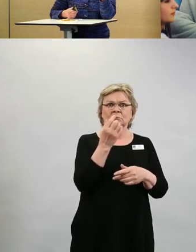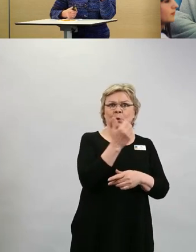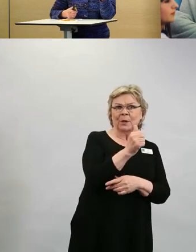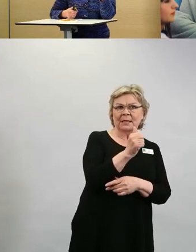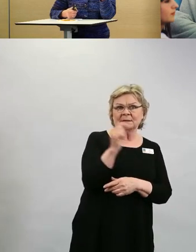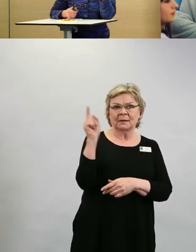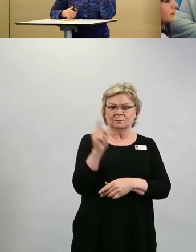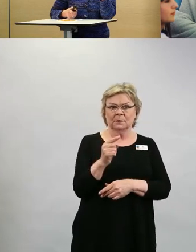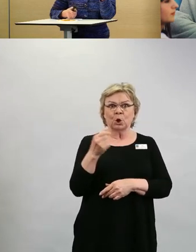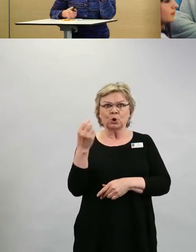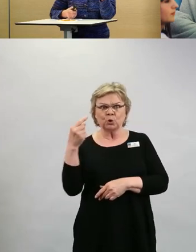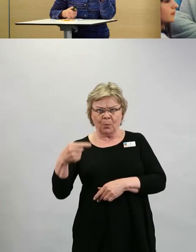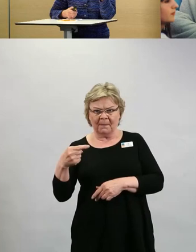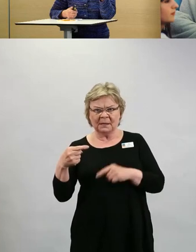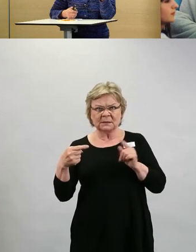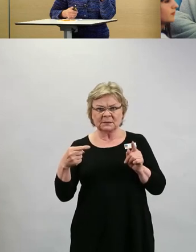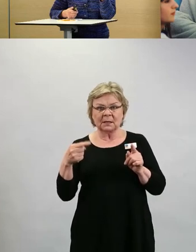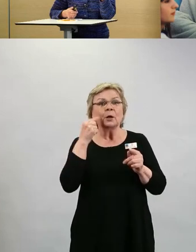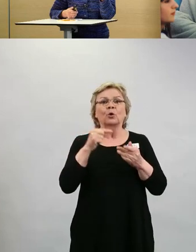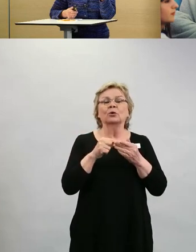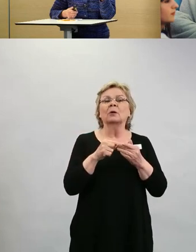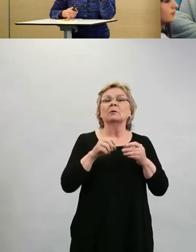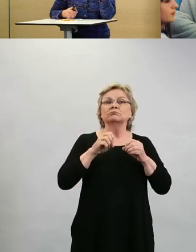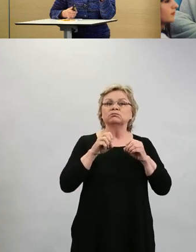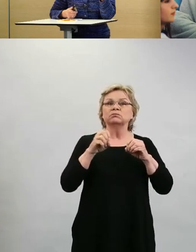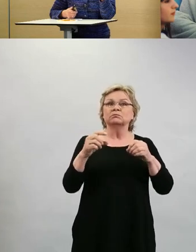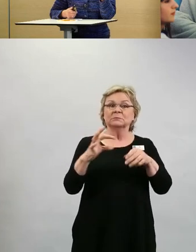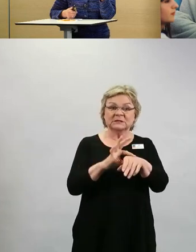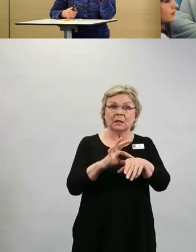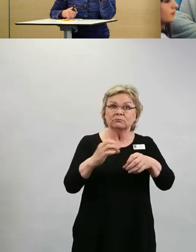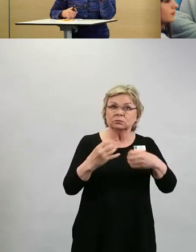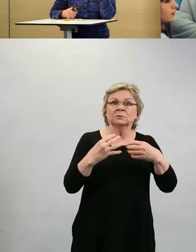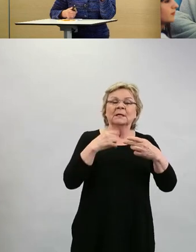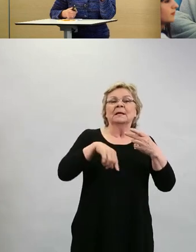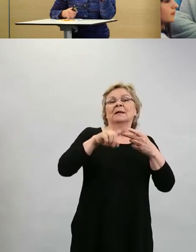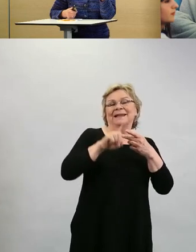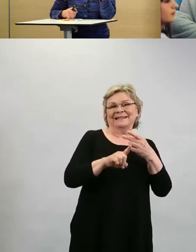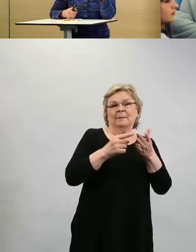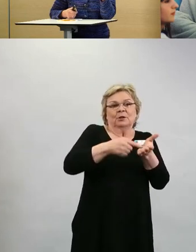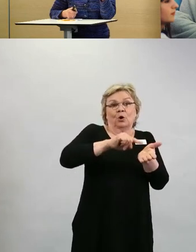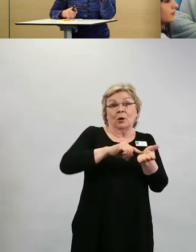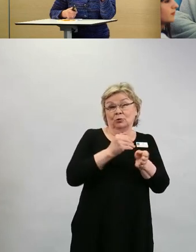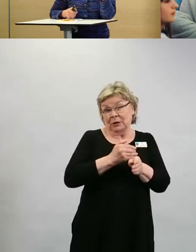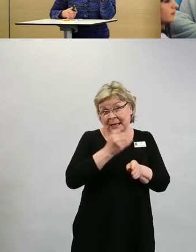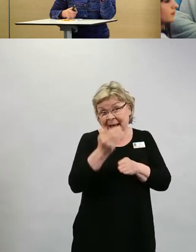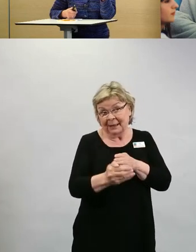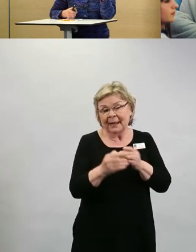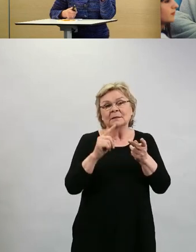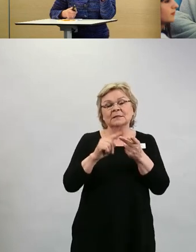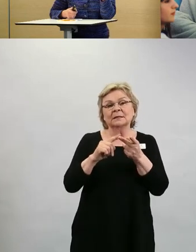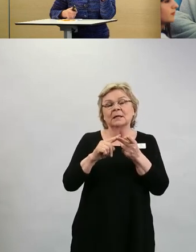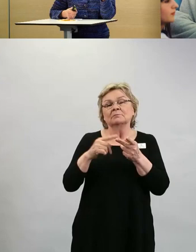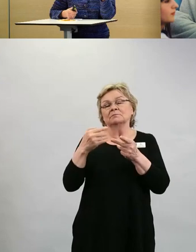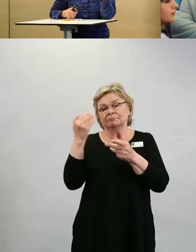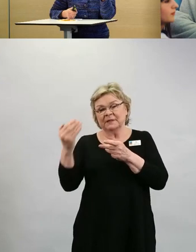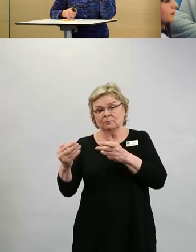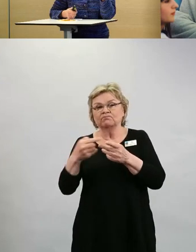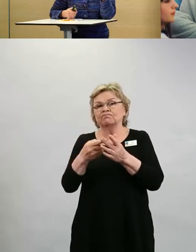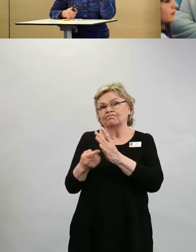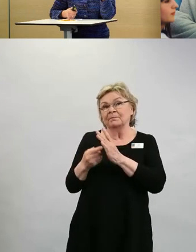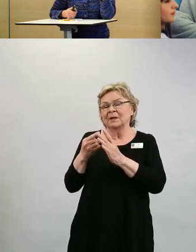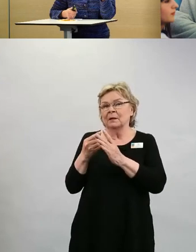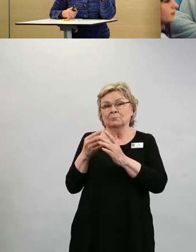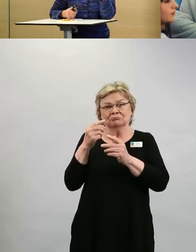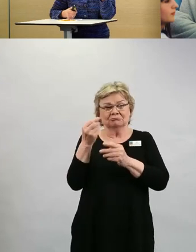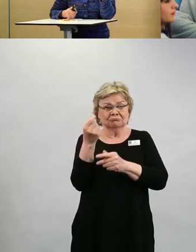rokoteannoksen jälkeen ja sitten se yksikymmenestä toisen rokoteannoksen jälkeen. Näistä yli